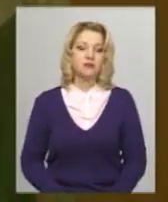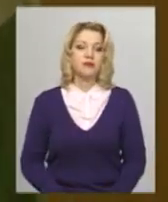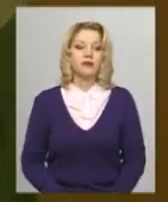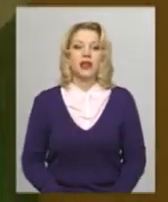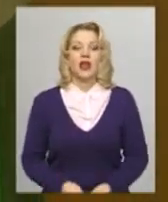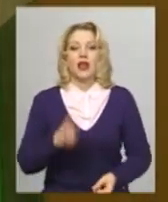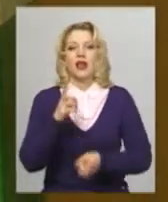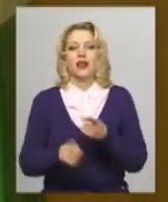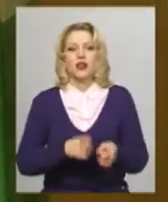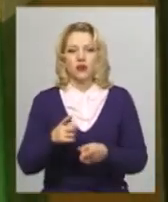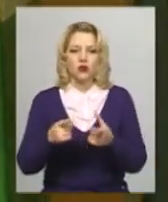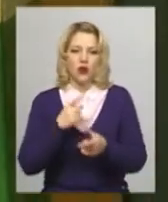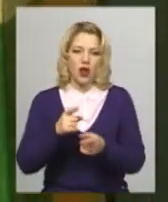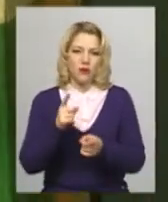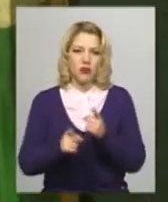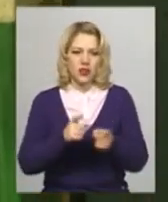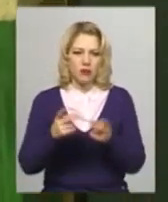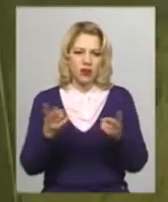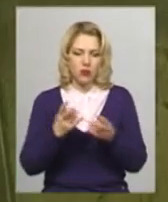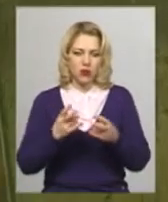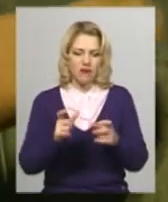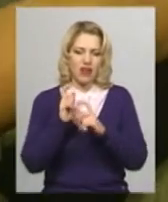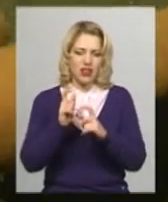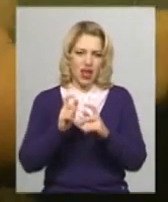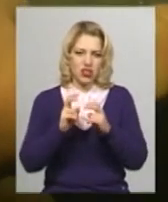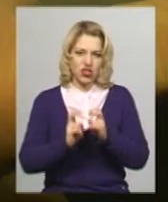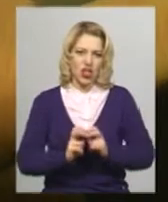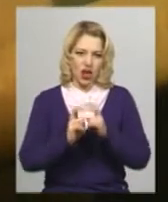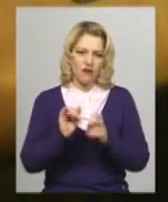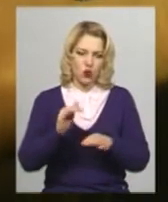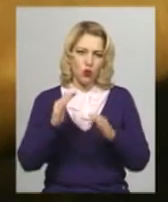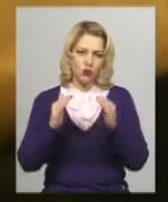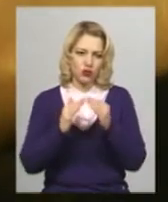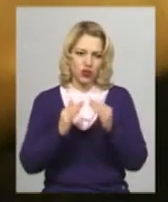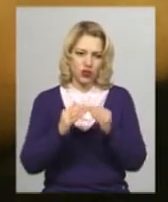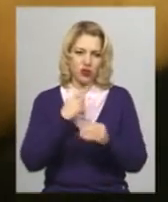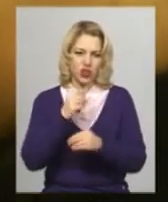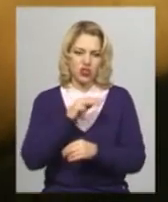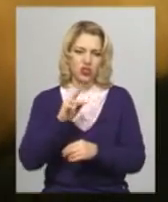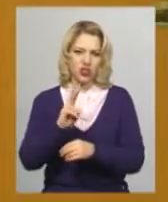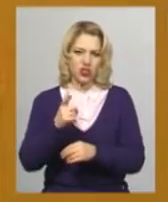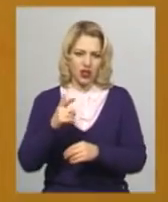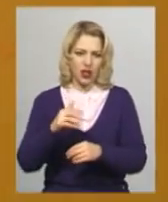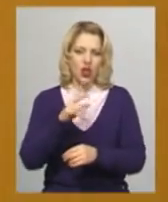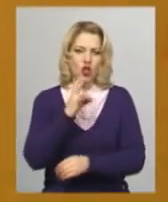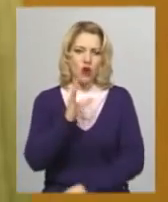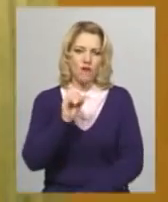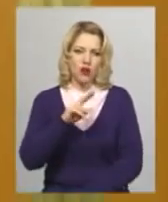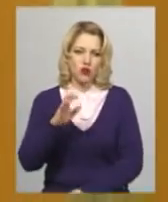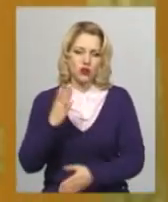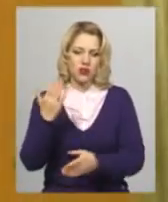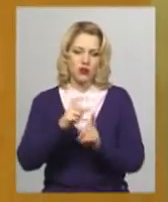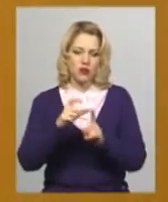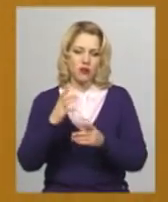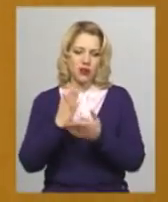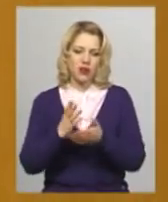Реконструкції або заміни потребує і вантажний ліфт у будинку, каже начальник управління ЖКГ містах Василь Новачок. За його словами, у місті діє програма